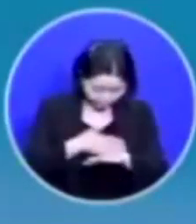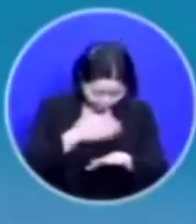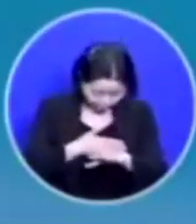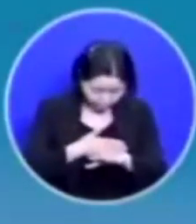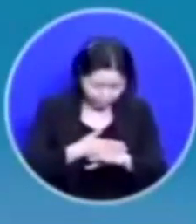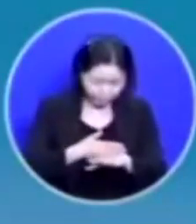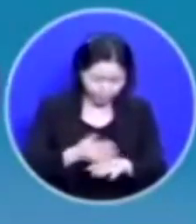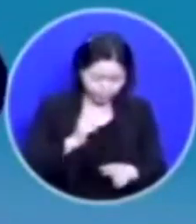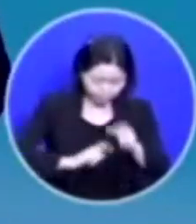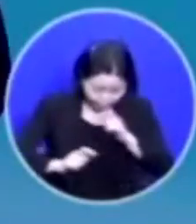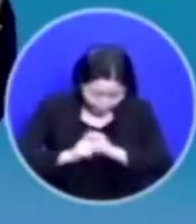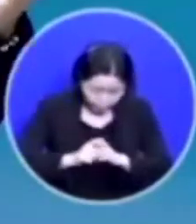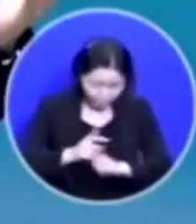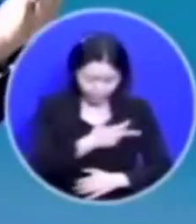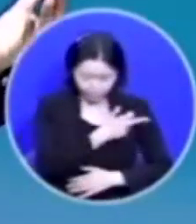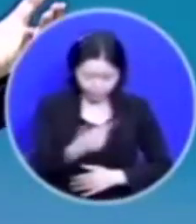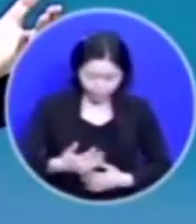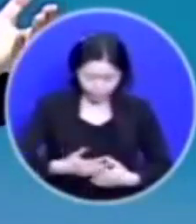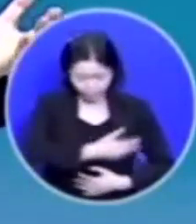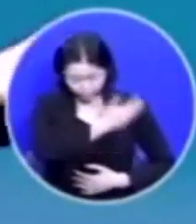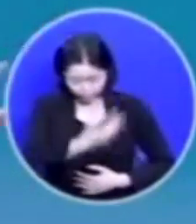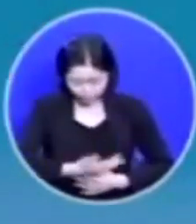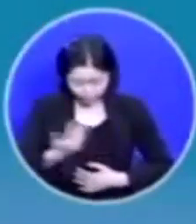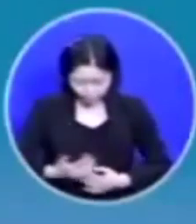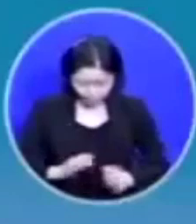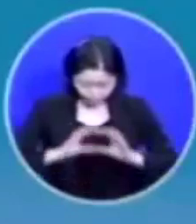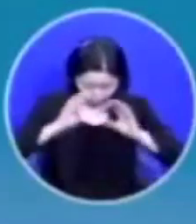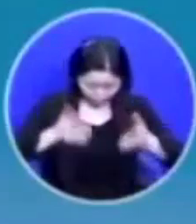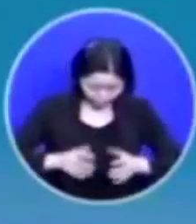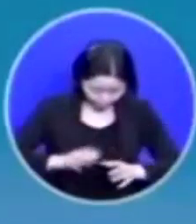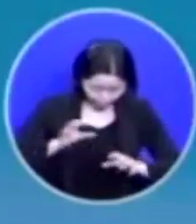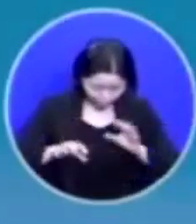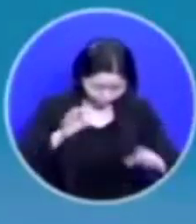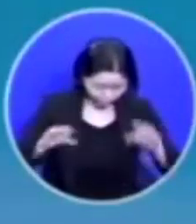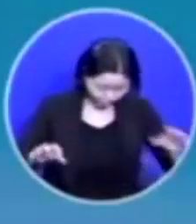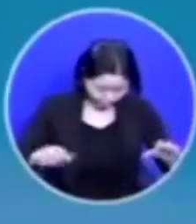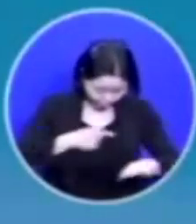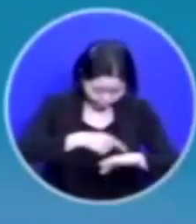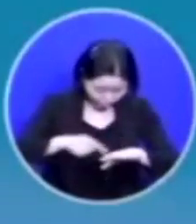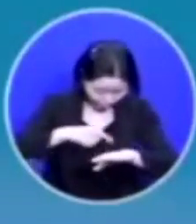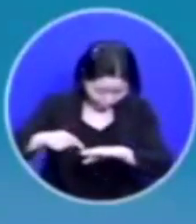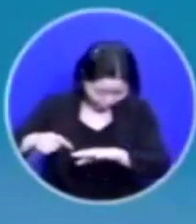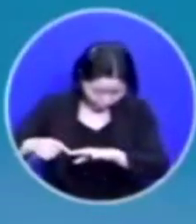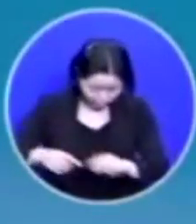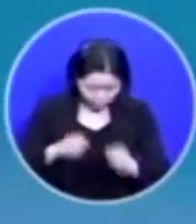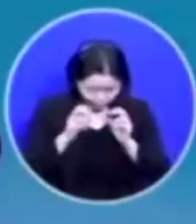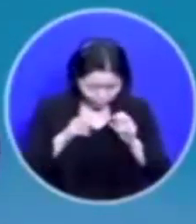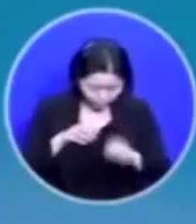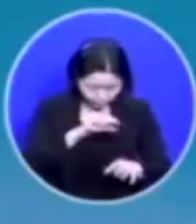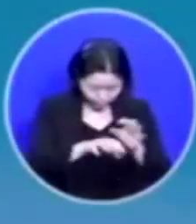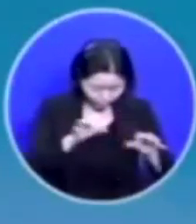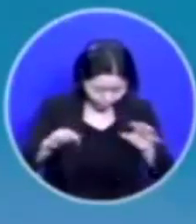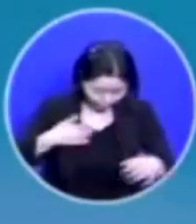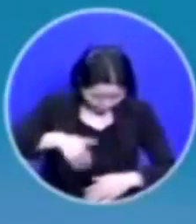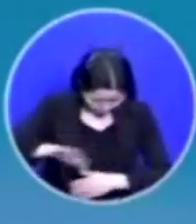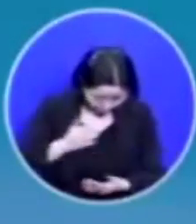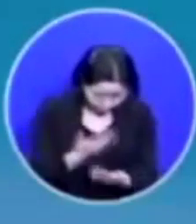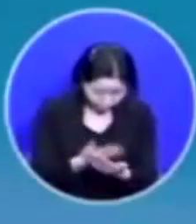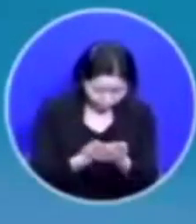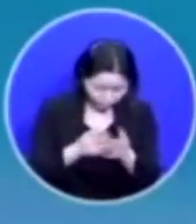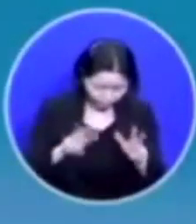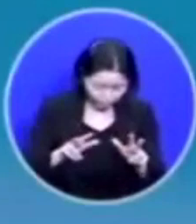큰 강처럼 온 세계 열방 모든 족속에게로 성교사님들 나가게 하시고 지금도